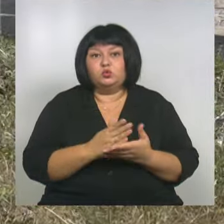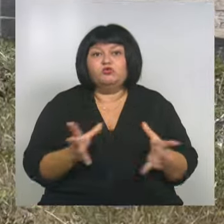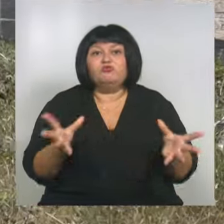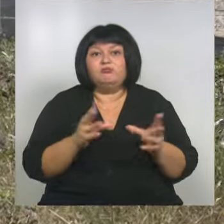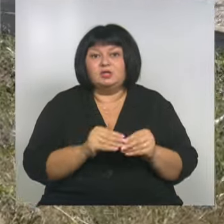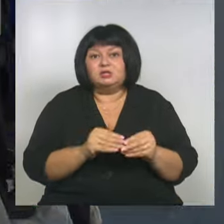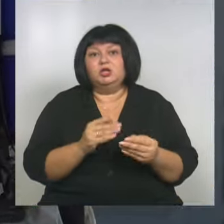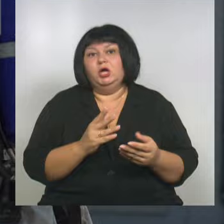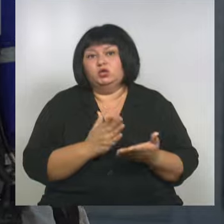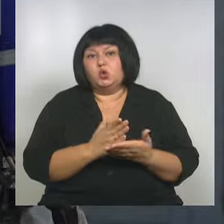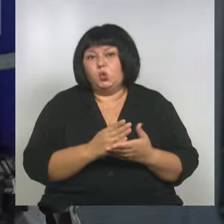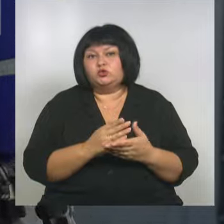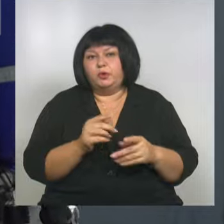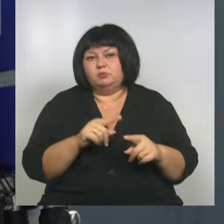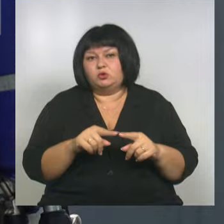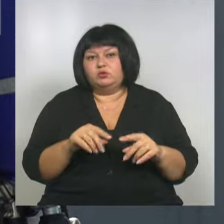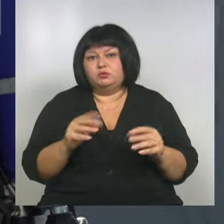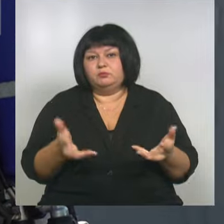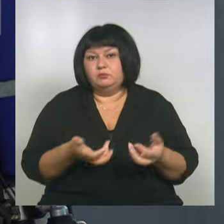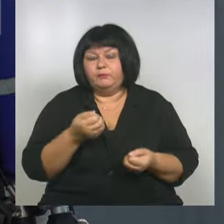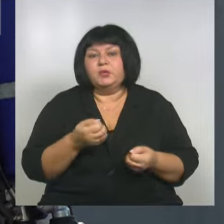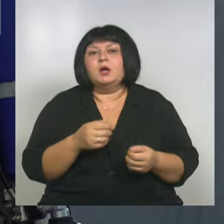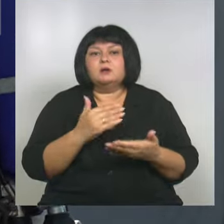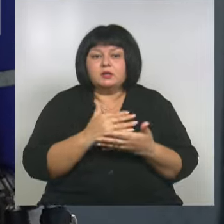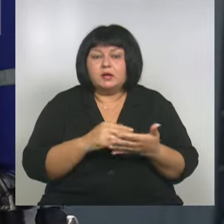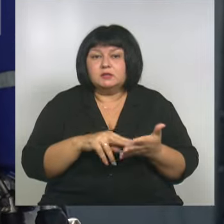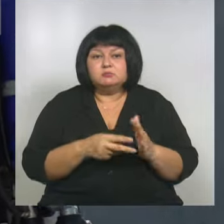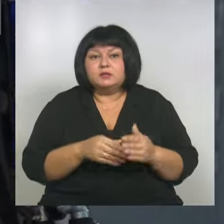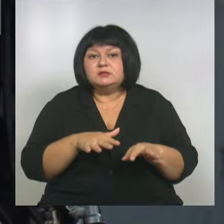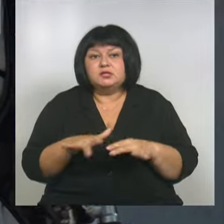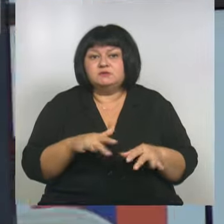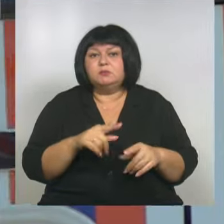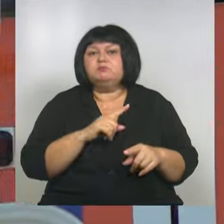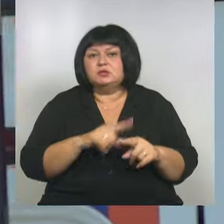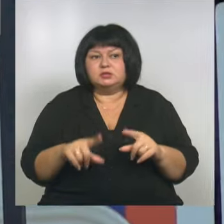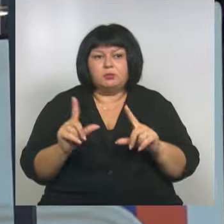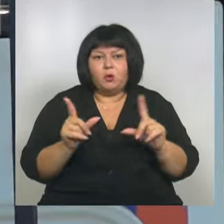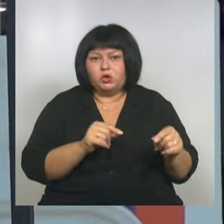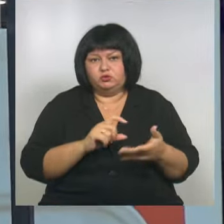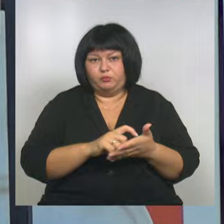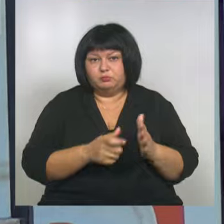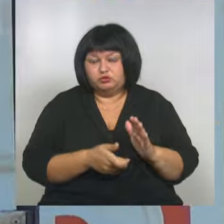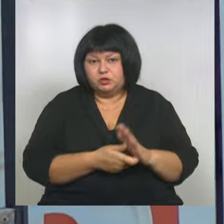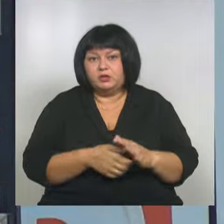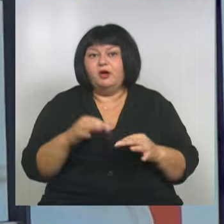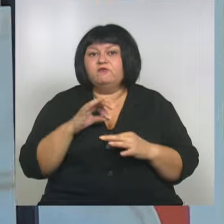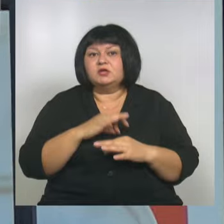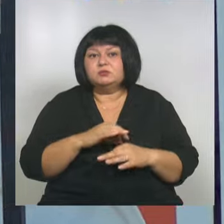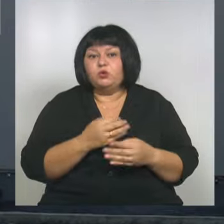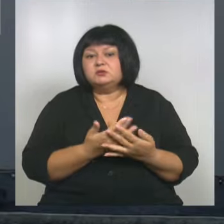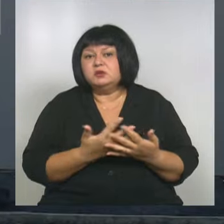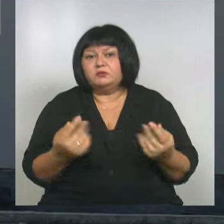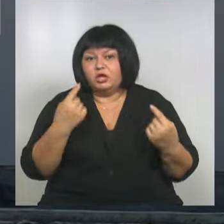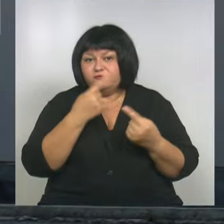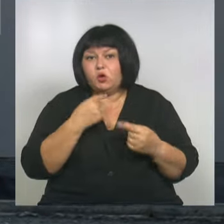с экстренными службами отработали алгоритм действий. Конечно, главная задача быстро покинуть помещение, воспользовавшись средствами